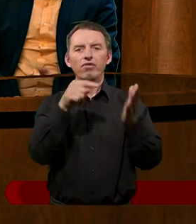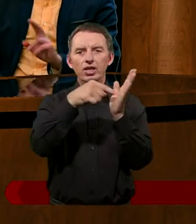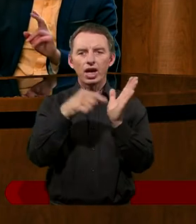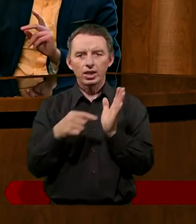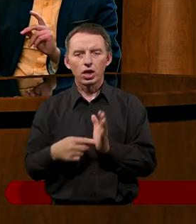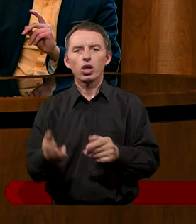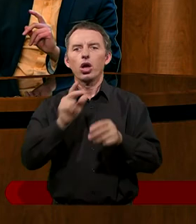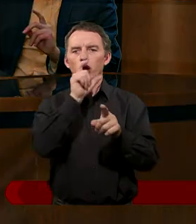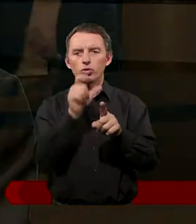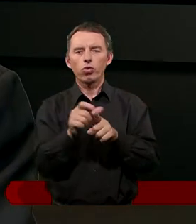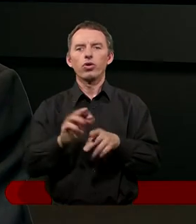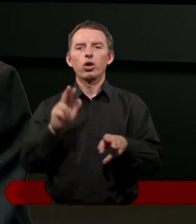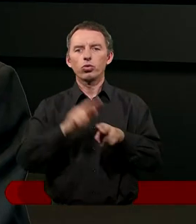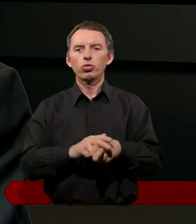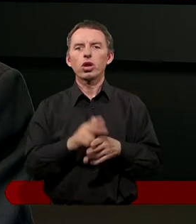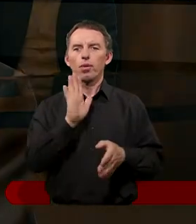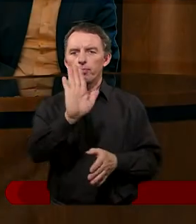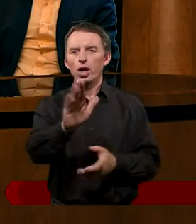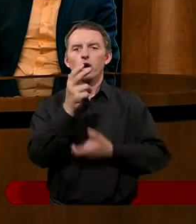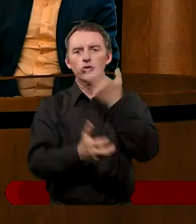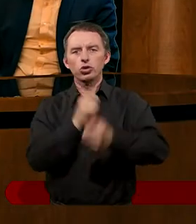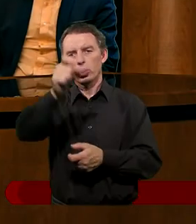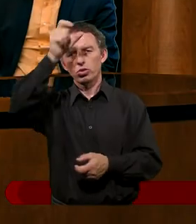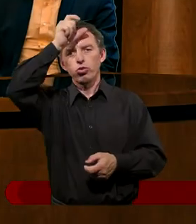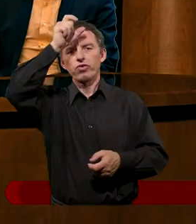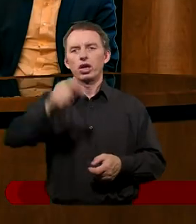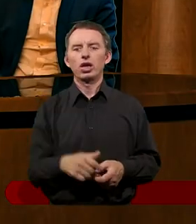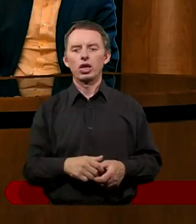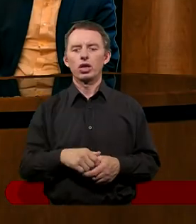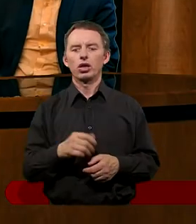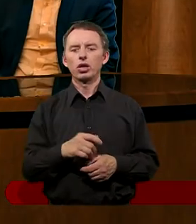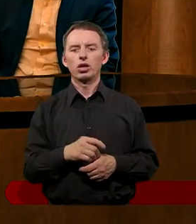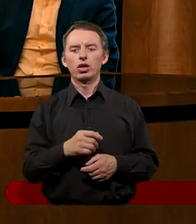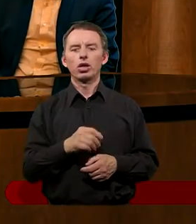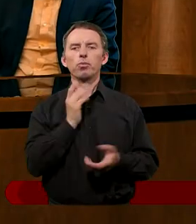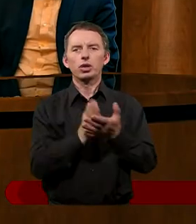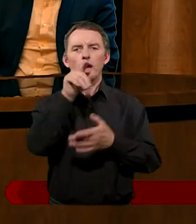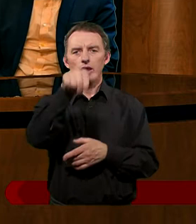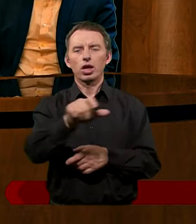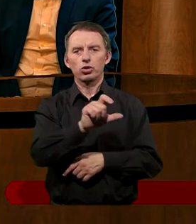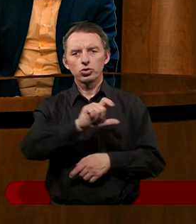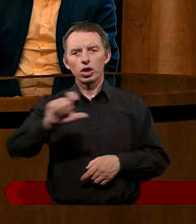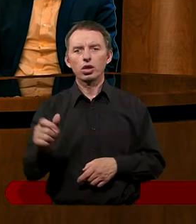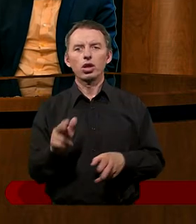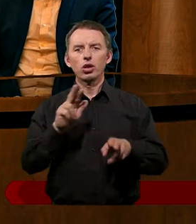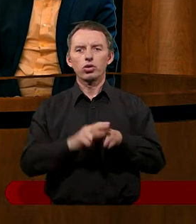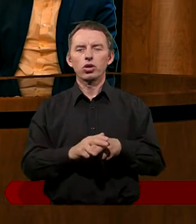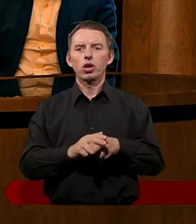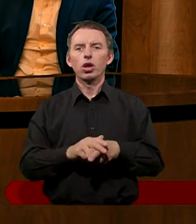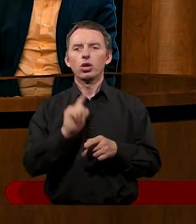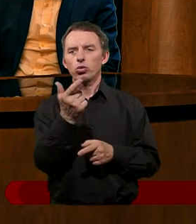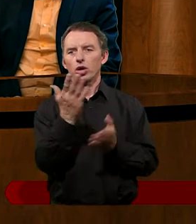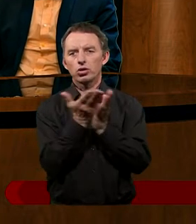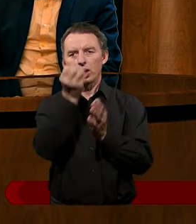co masz robić człowieku. To aż się prosi, żeby po prostu przeczytać z II Księgi